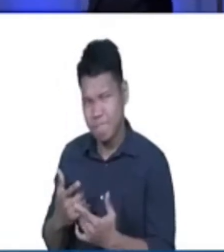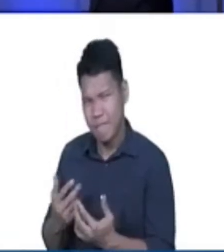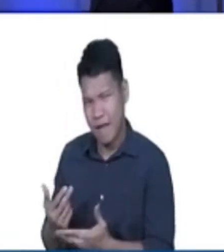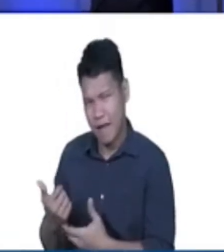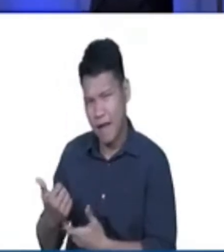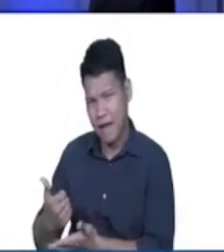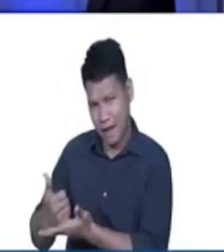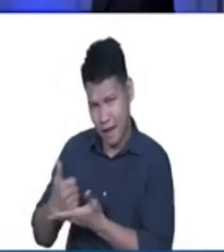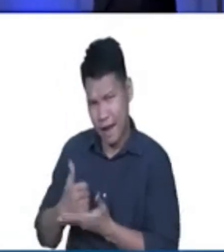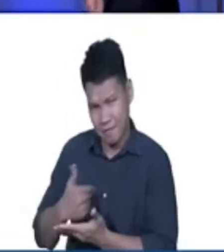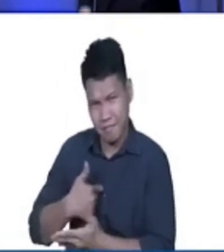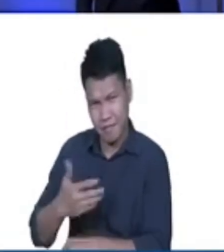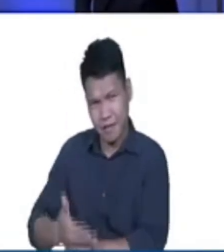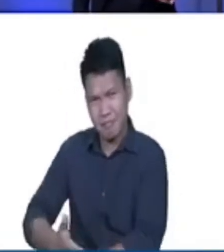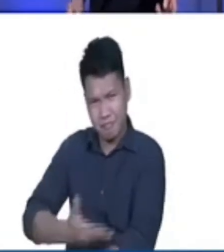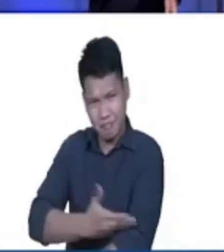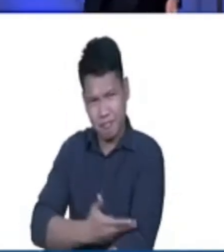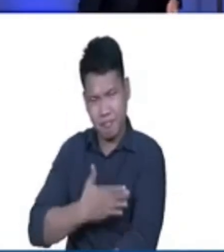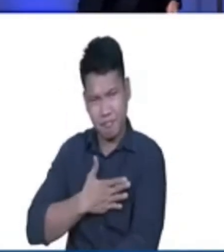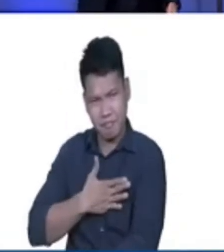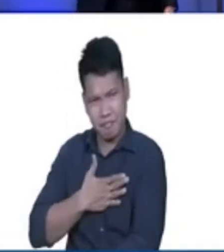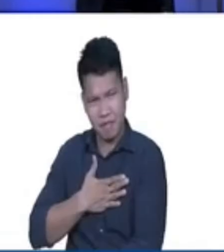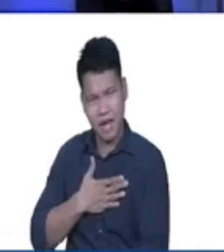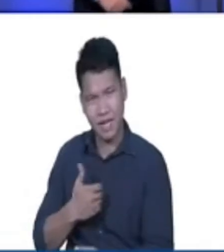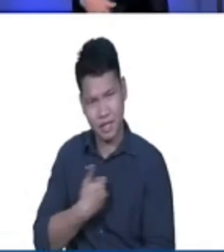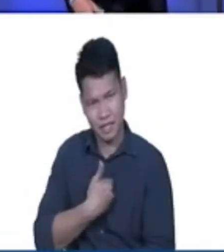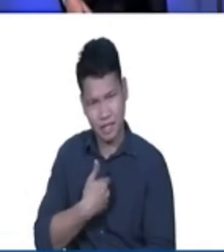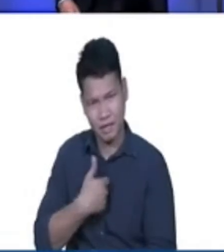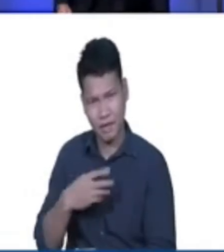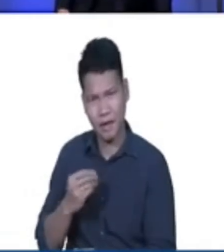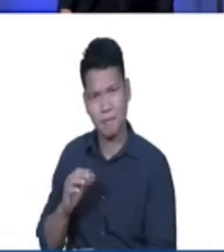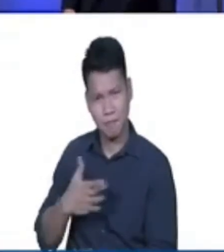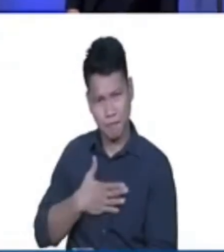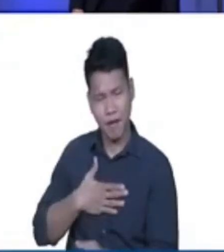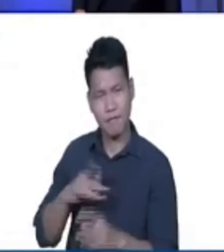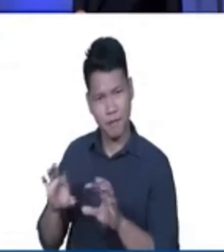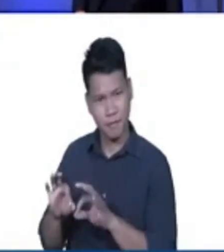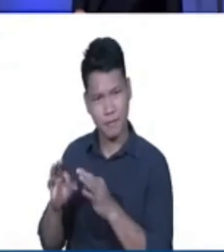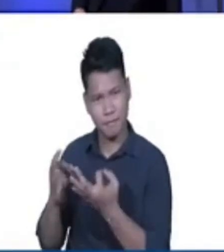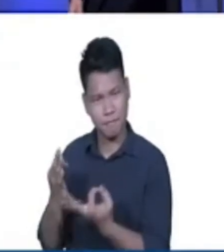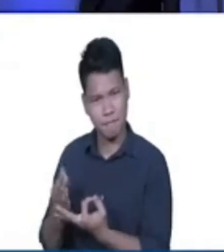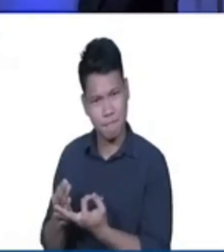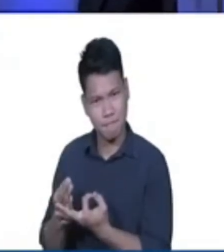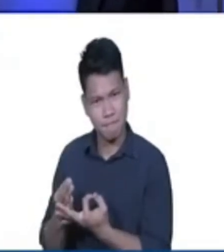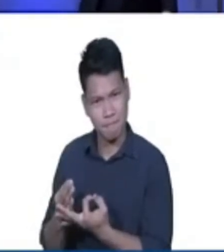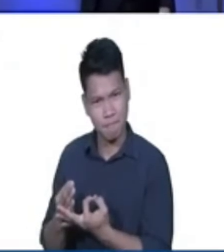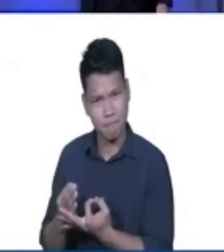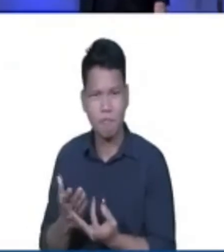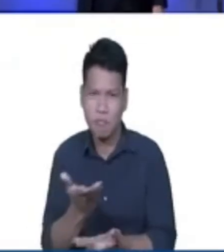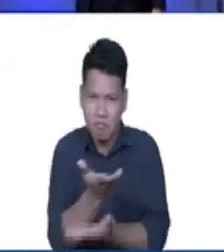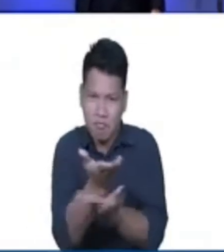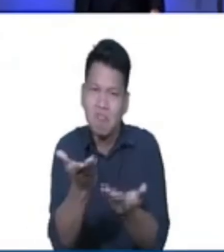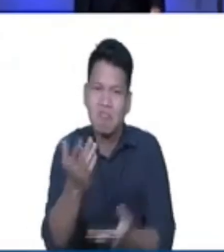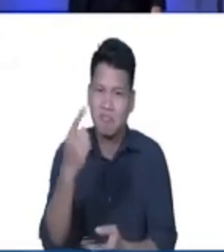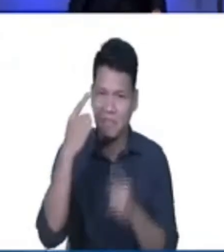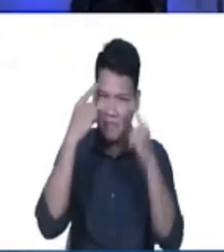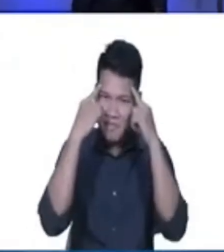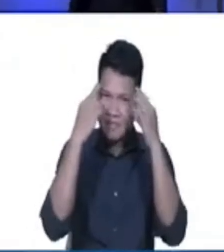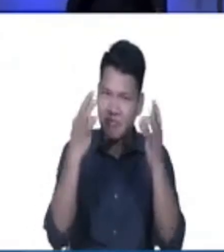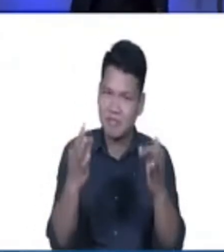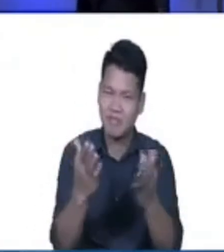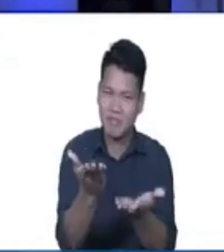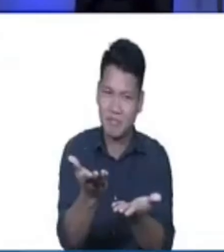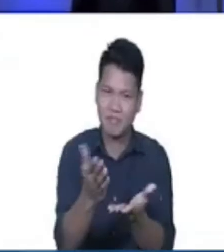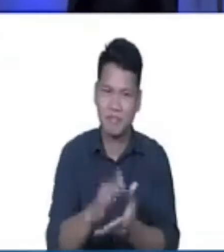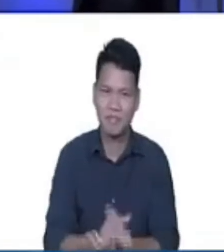health and also the health of my family and our life. So, kung titignan po natin, ito po